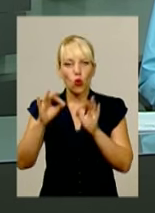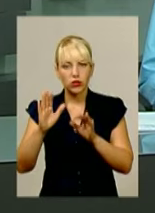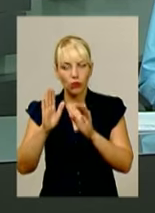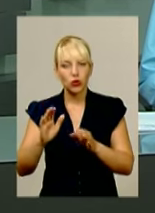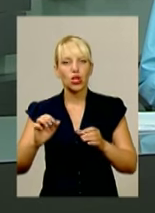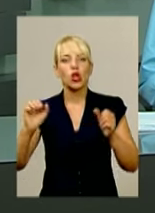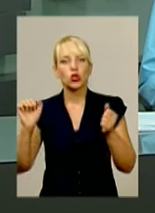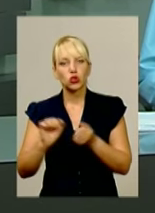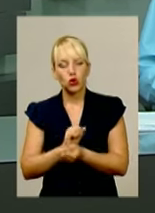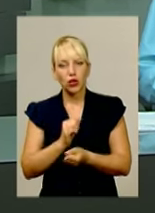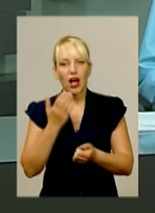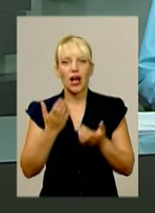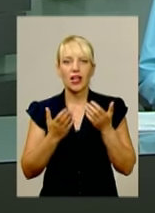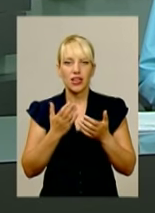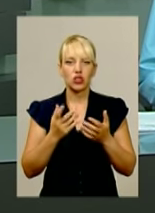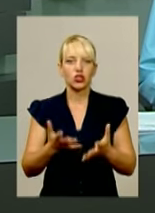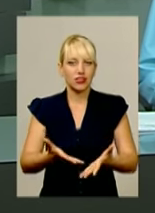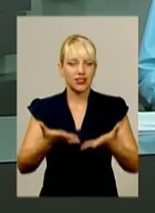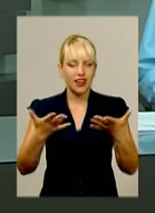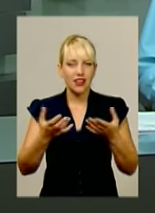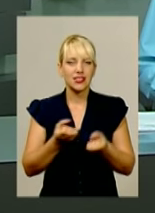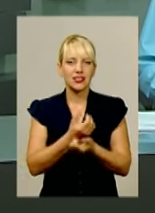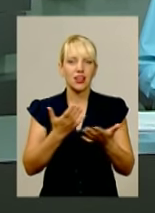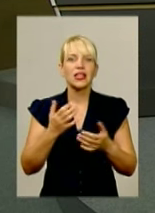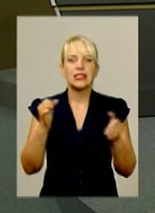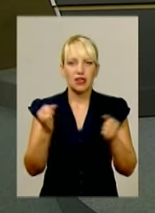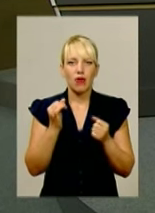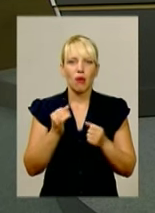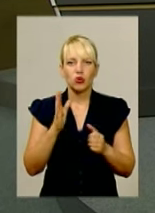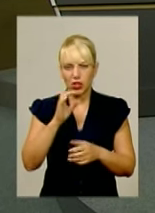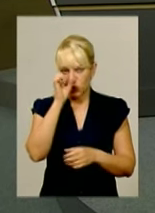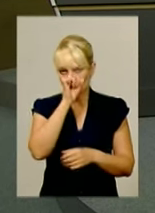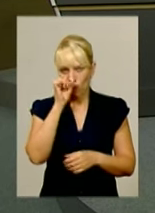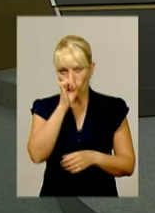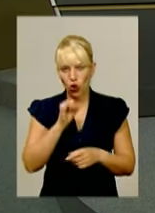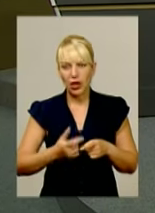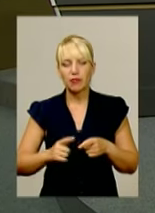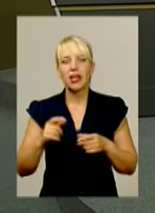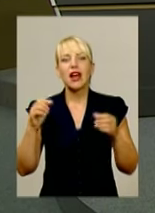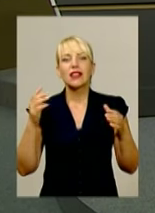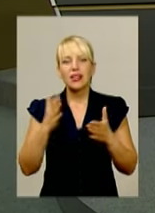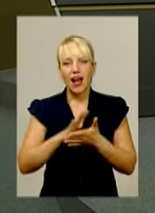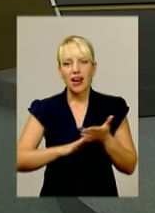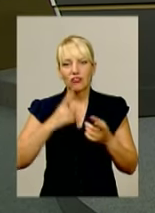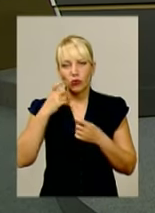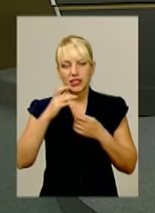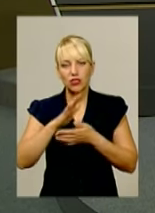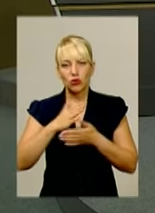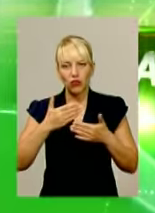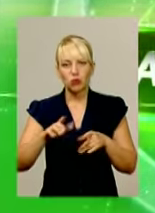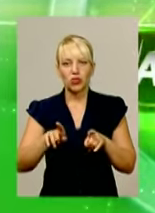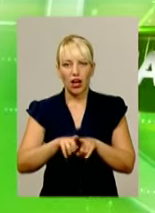дощова. Ясно, зима буде сувора. Далі в інформаційному випуску така інформація.